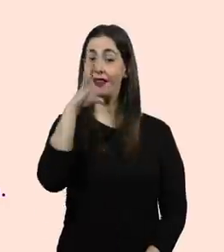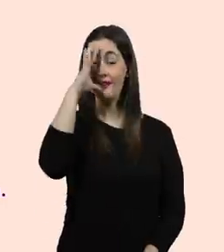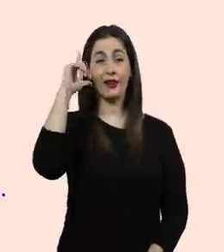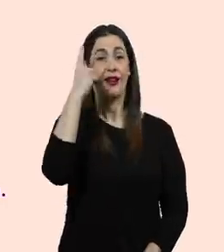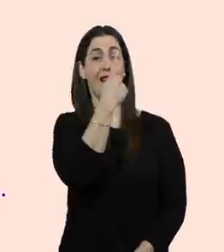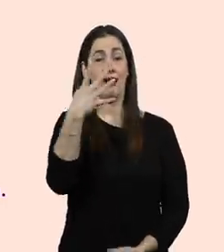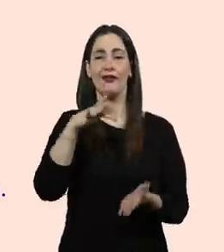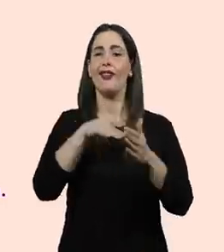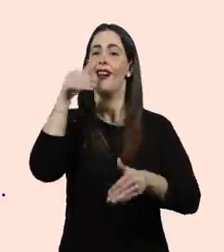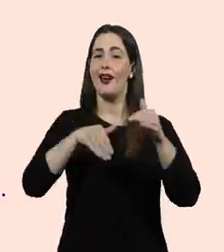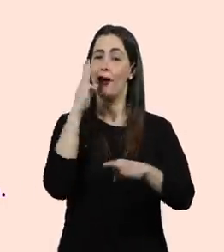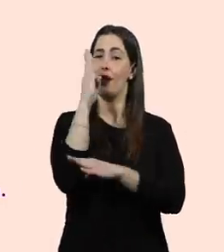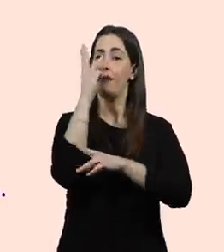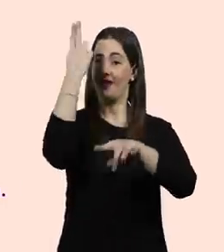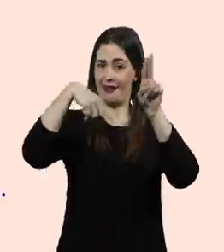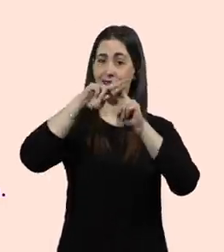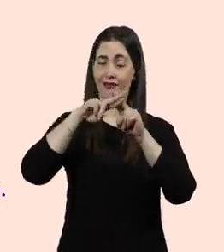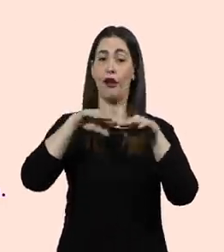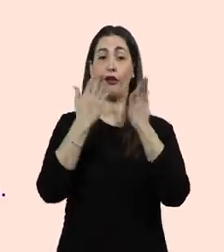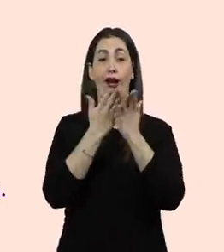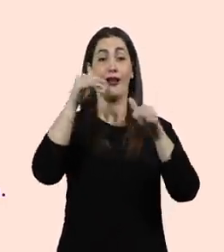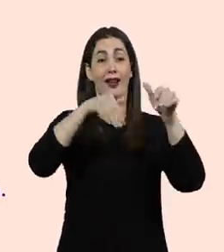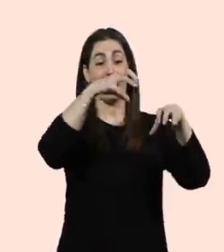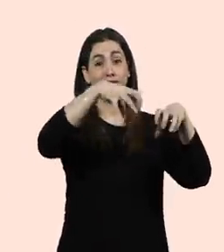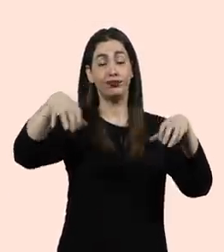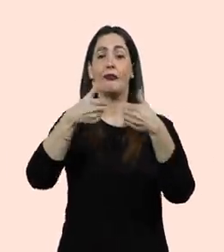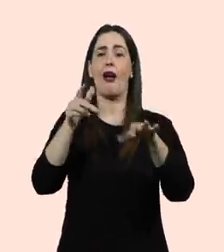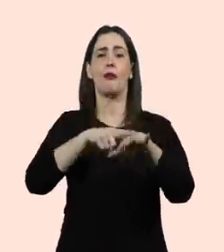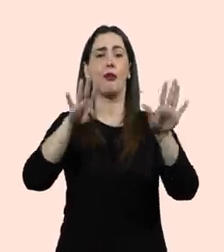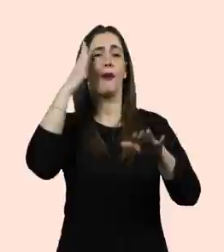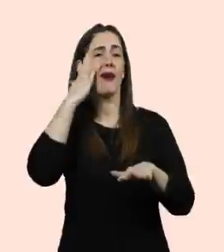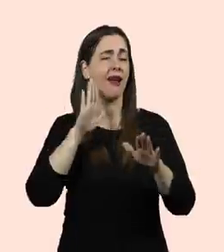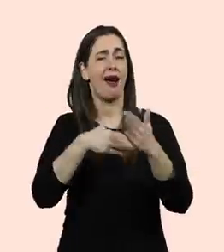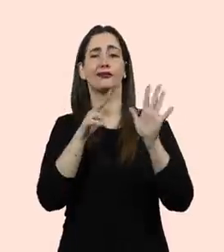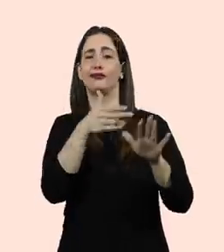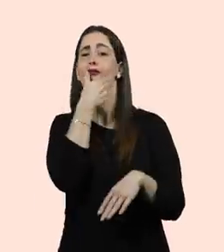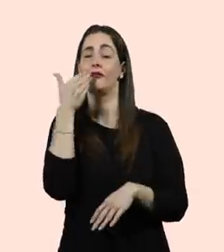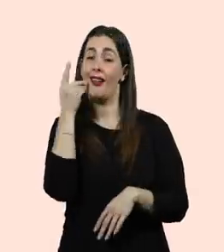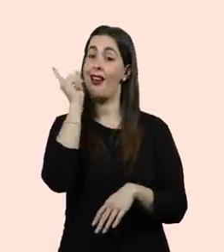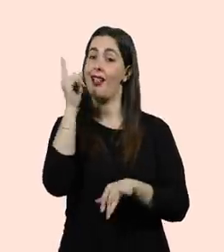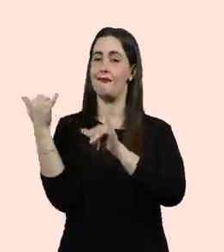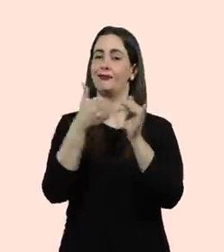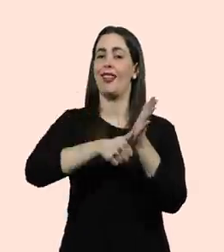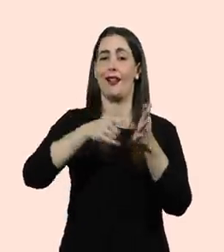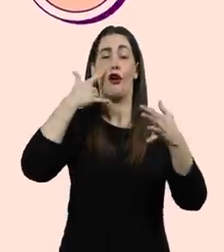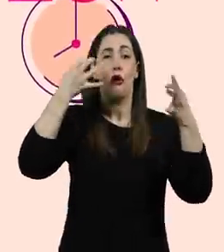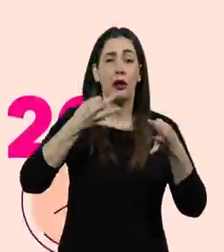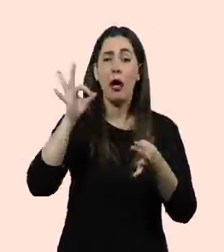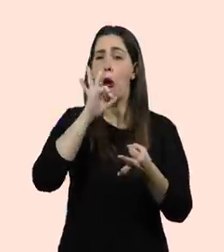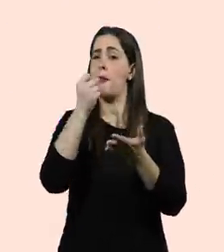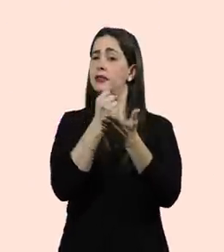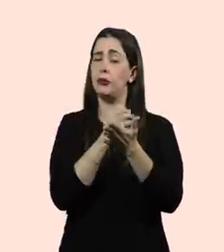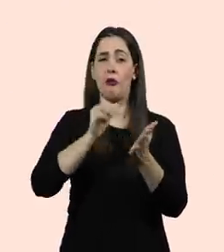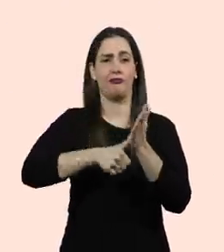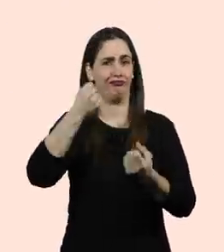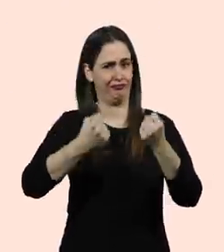El 14 de febrer se celebren eleccions al Parlament de Catalunya. Els col·legis electorals obriran a les 9 del matí i tancaran a les 8 del vespre.